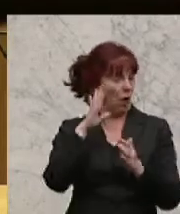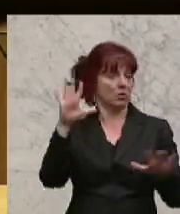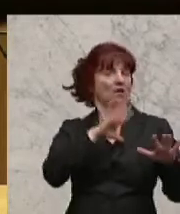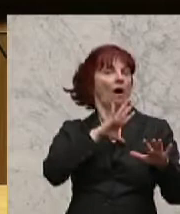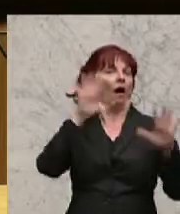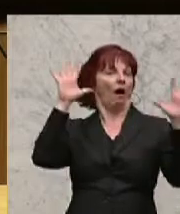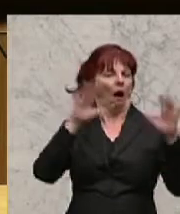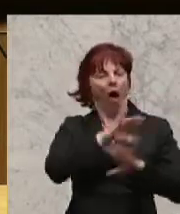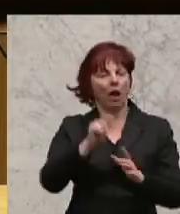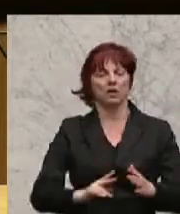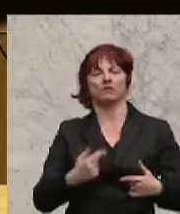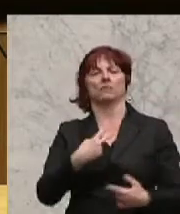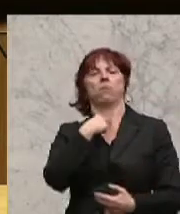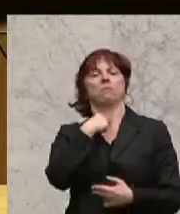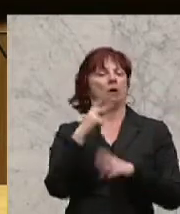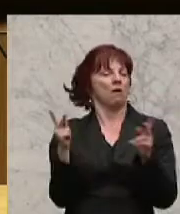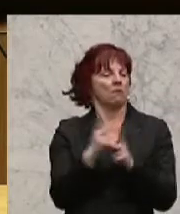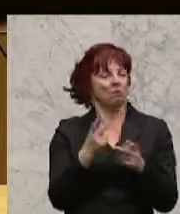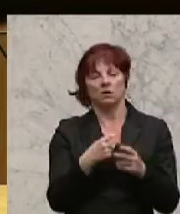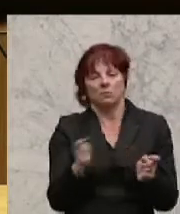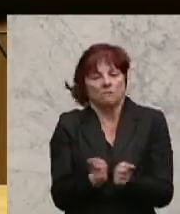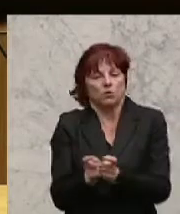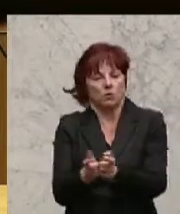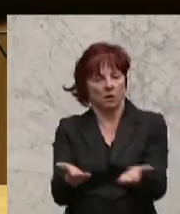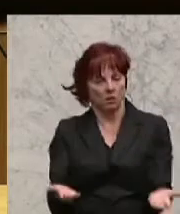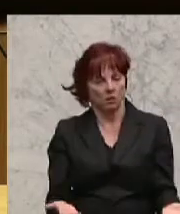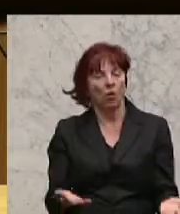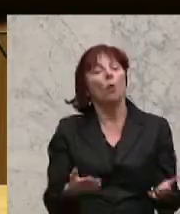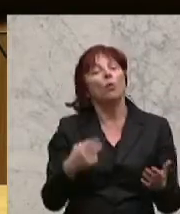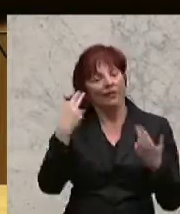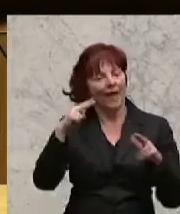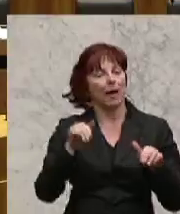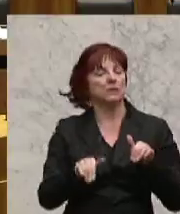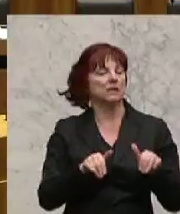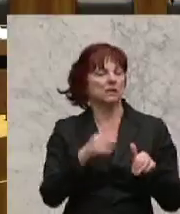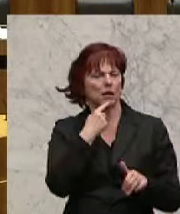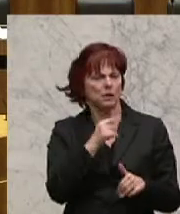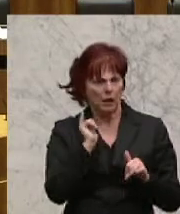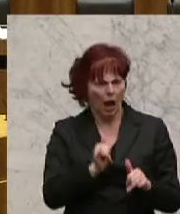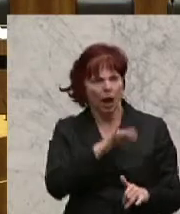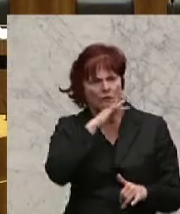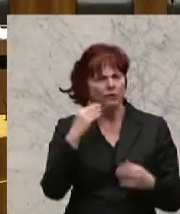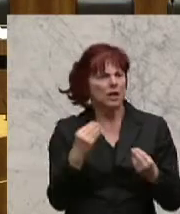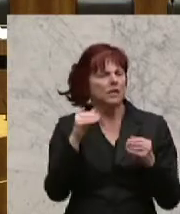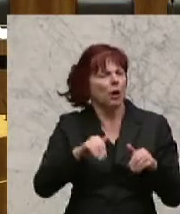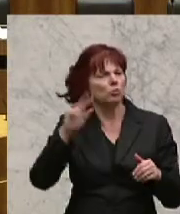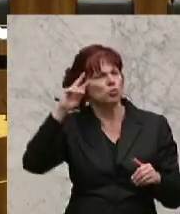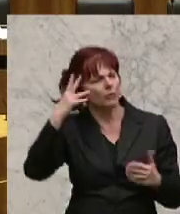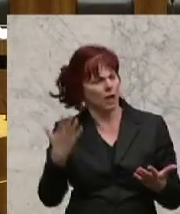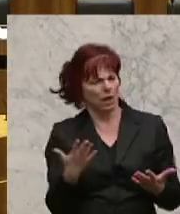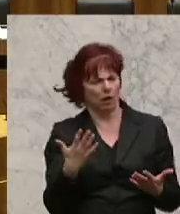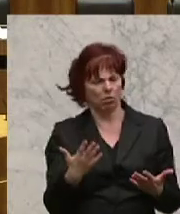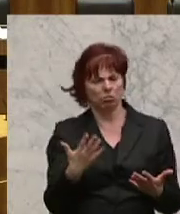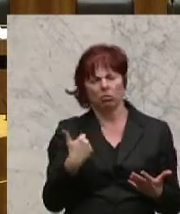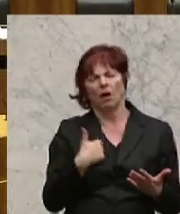und dass dann überhaupt nichts mehr funktioniert. Und auch, was der Herr Minister gesagt hat, natürlich, es gibt so viele Dinge zu bedenken, gegen das Insolvenzentgeltfortzahlungsfonds hier